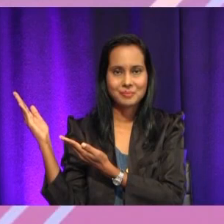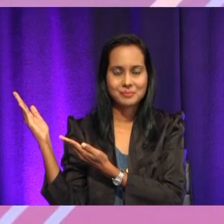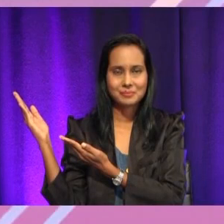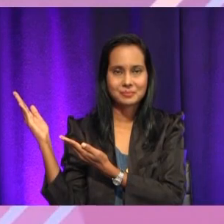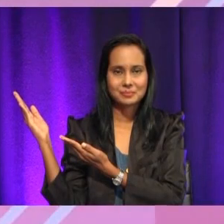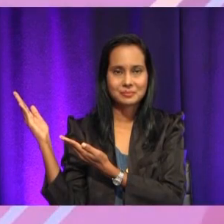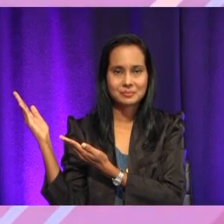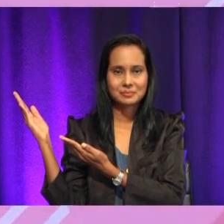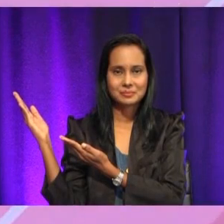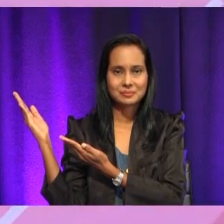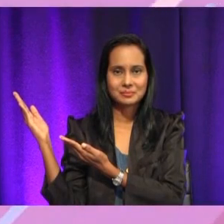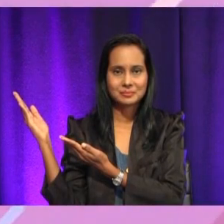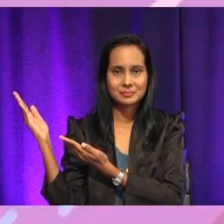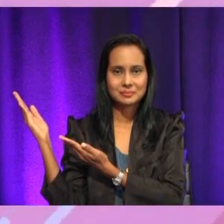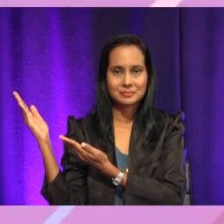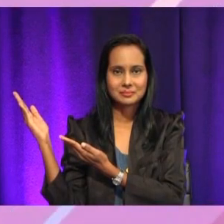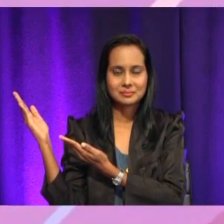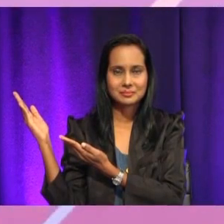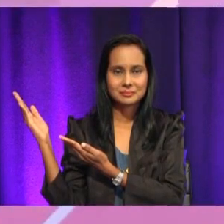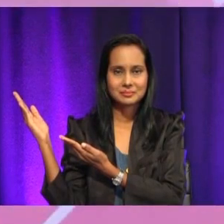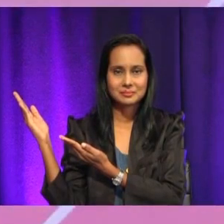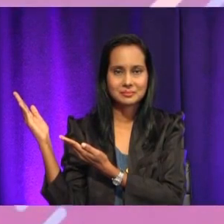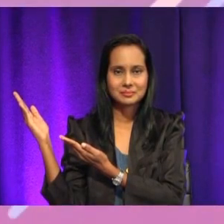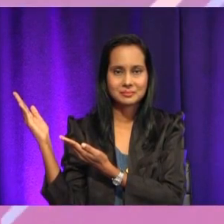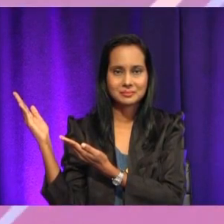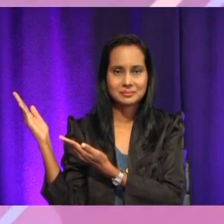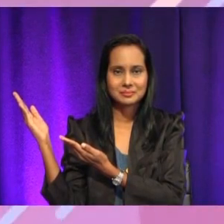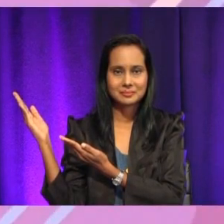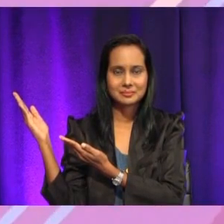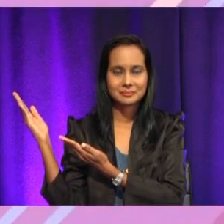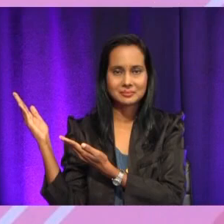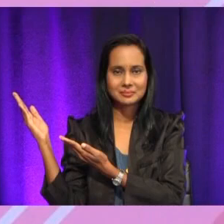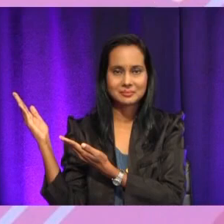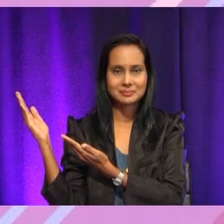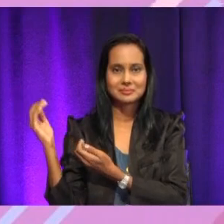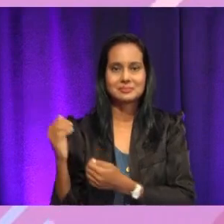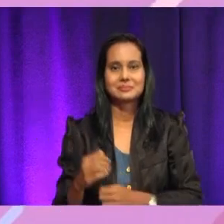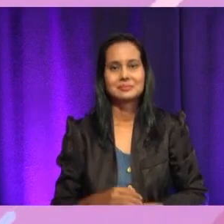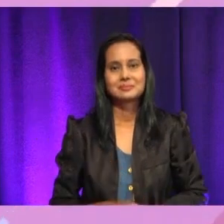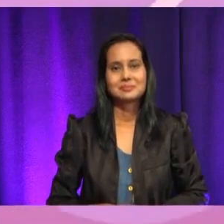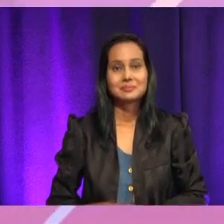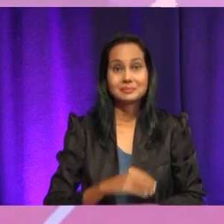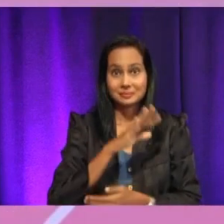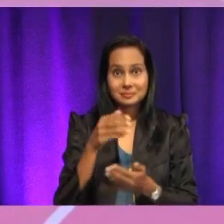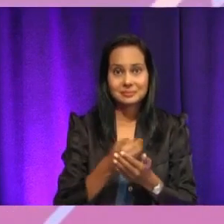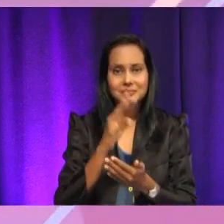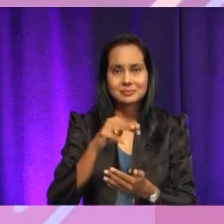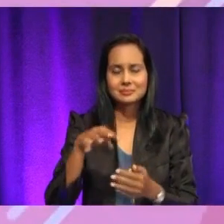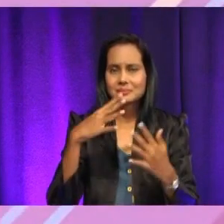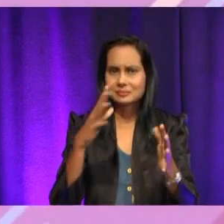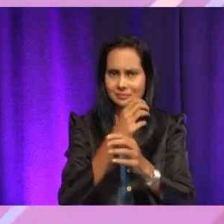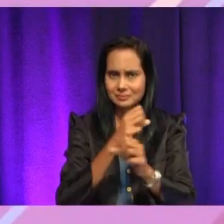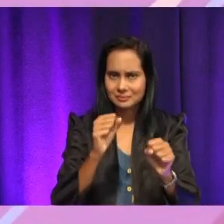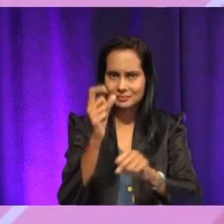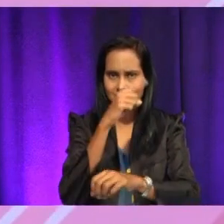bin Muhammad Suhaimi. Hai Izara. Hai Izara. Wah, nampak gaya mereka sudah bersedia hari ini, Cikgu.